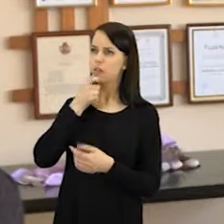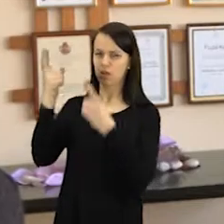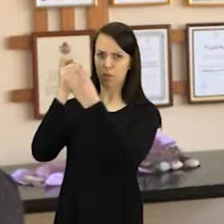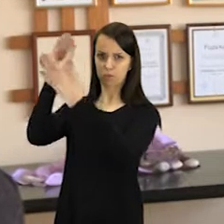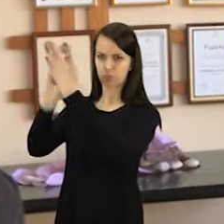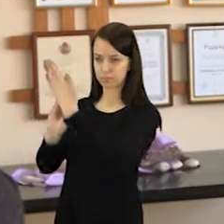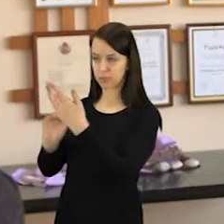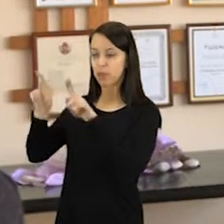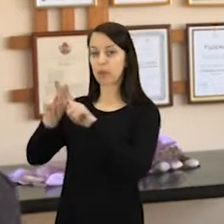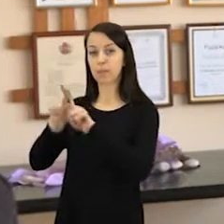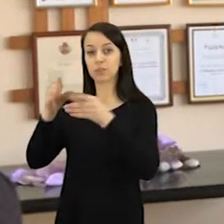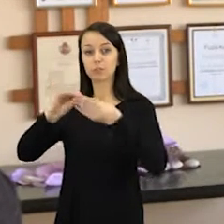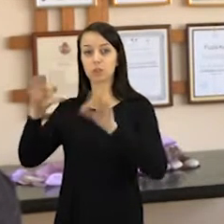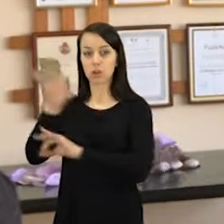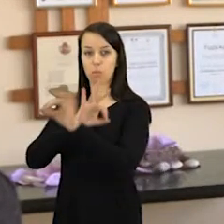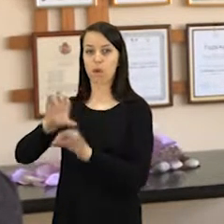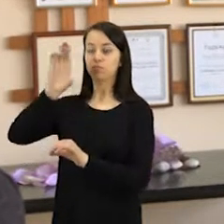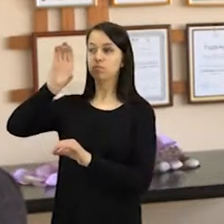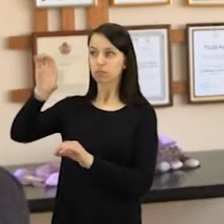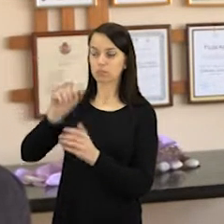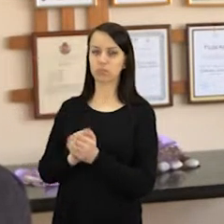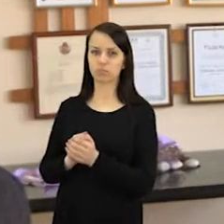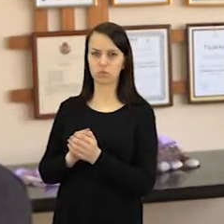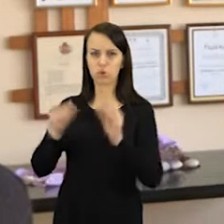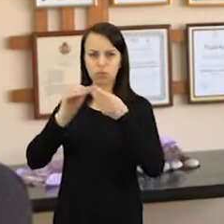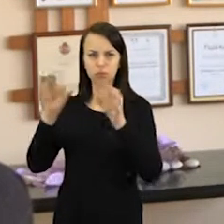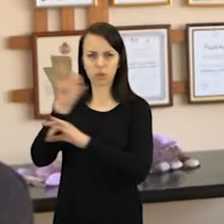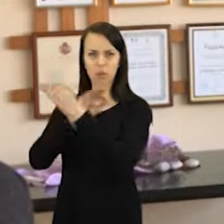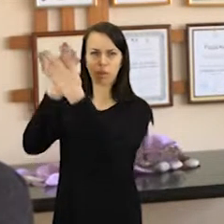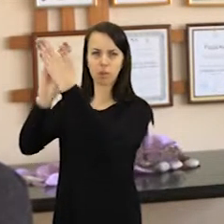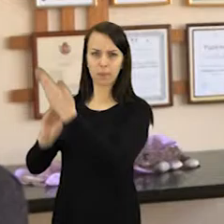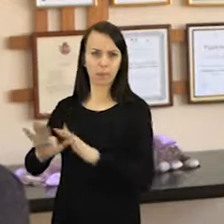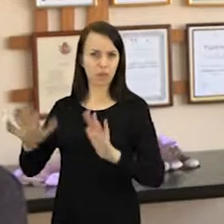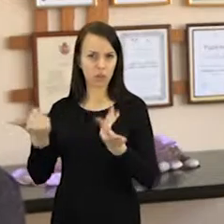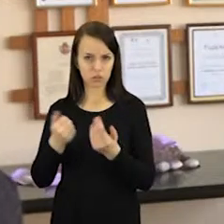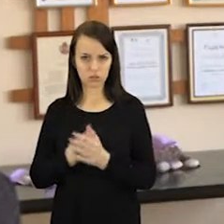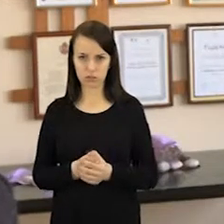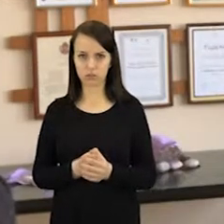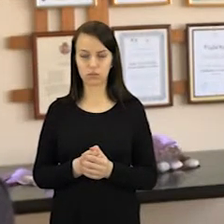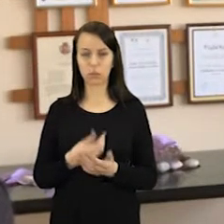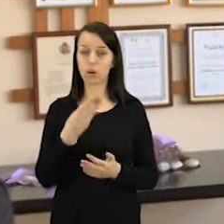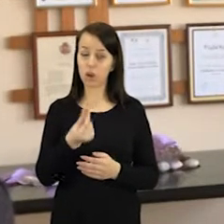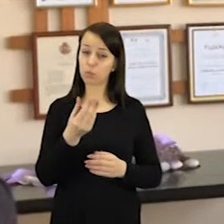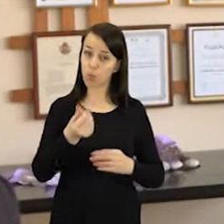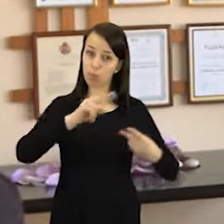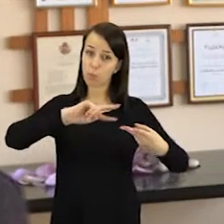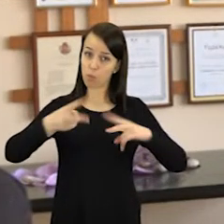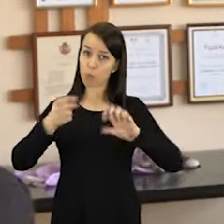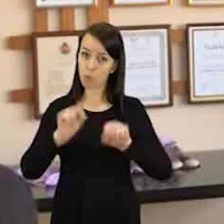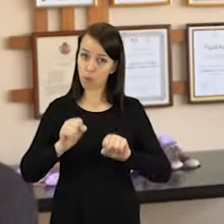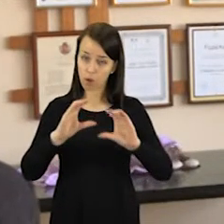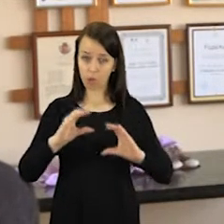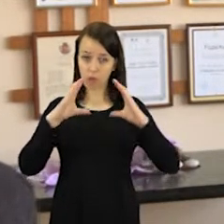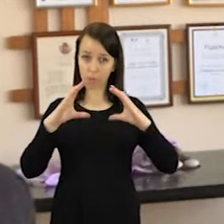planuojamu pateikti temams pasirašyti mokymo sutarties projektu, tame projekte buvo aiškiai